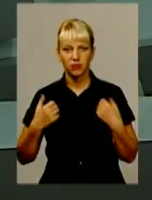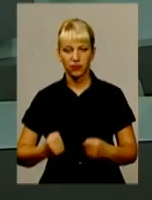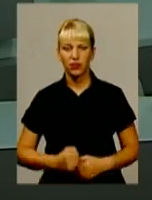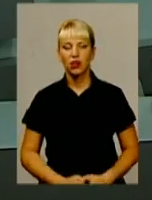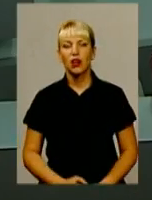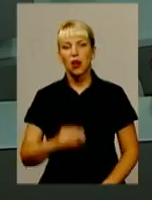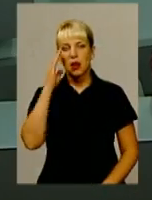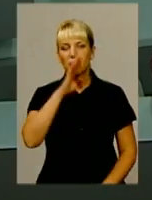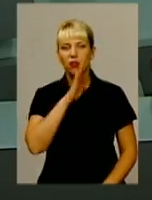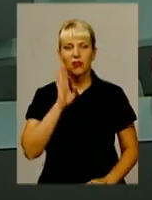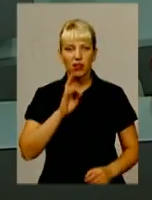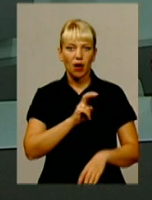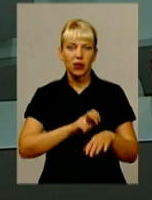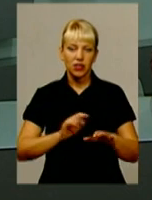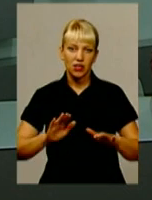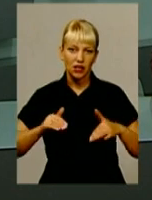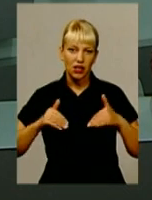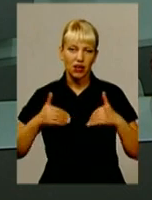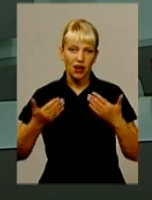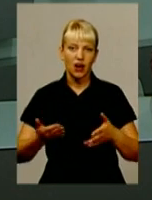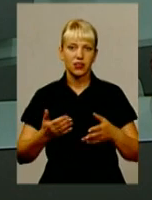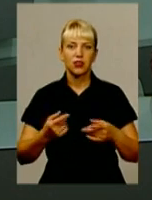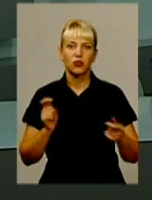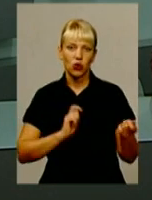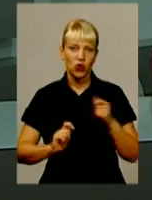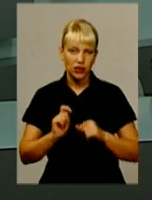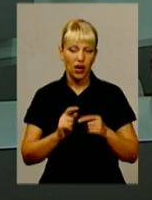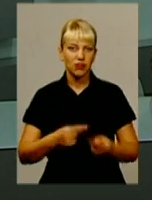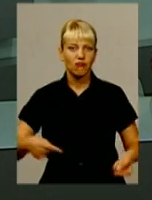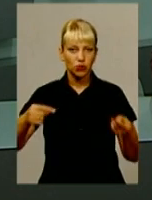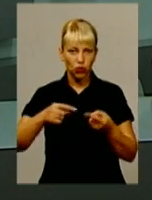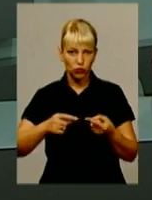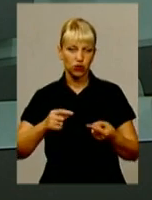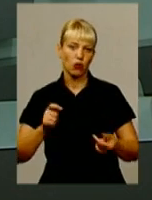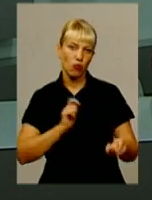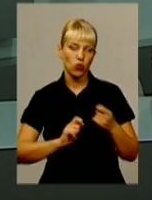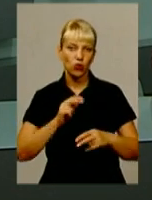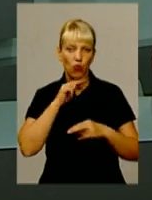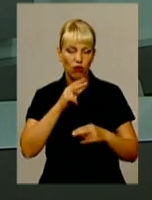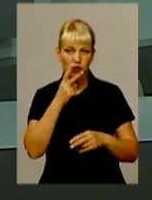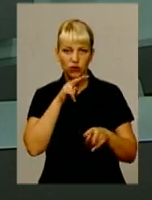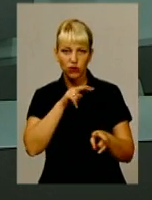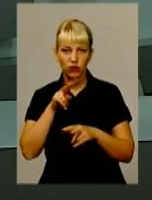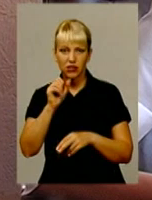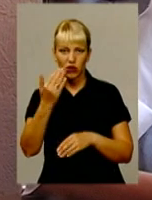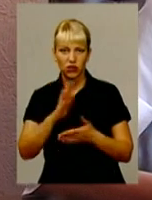Батькам лікарі радять спереджати дітей до школи в відповідному одязі і уважно стежити за їхнім станом.